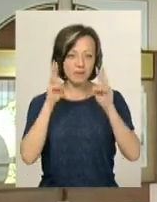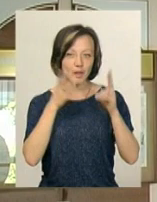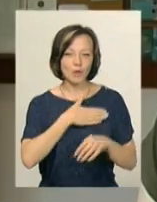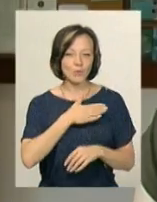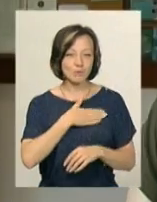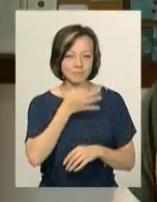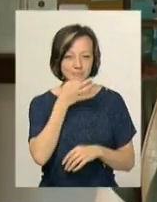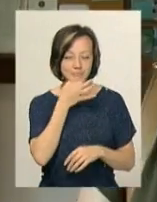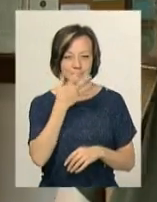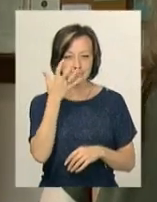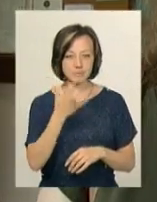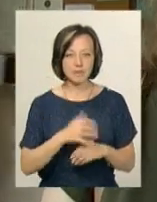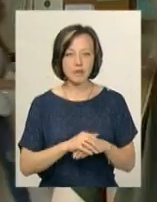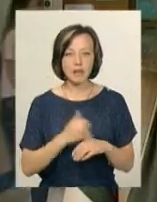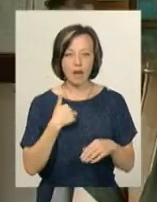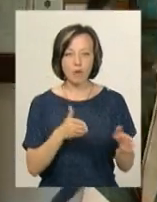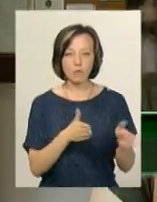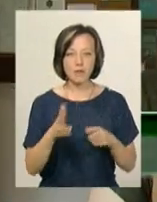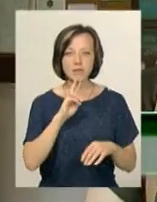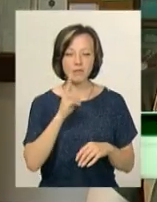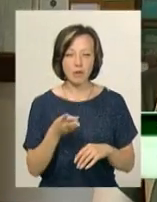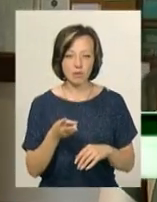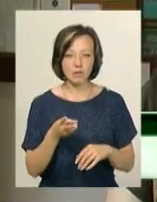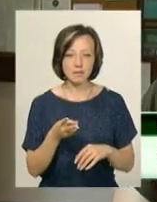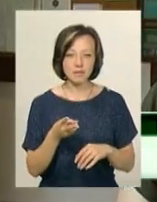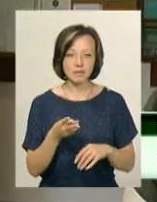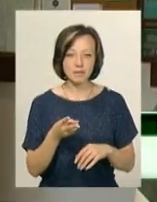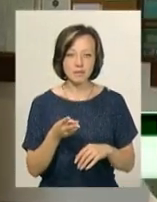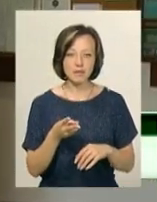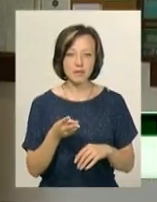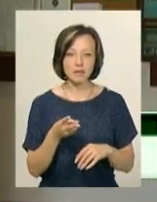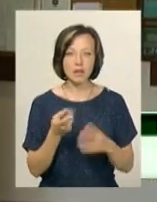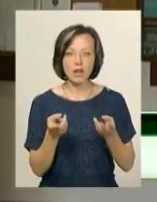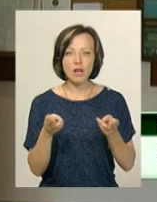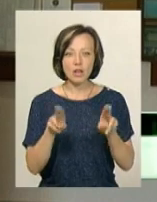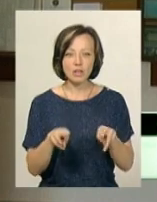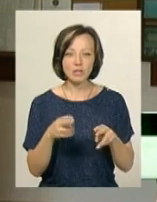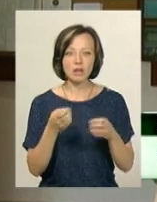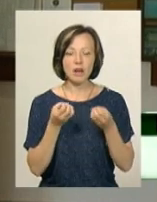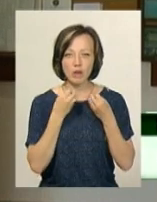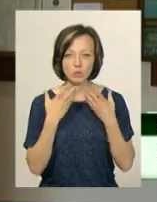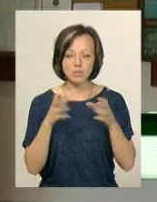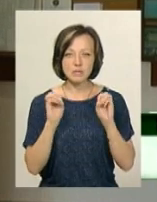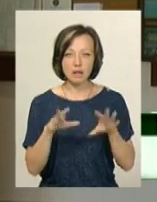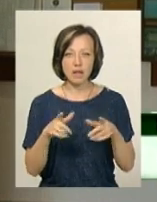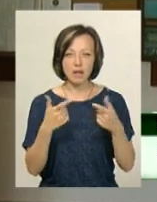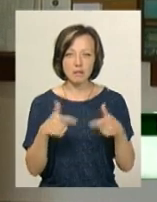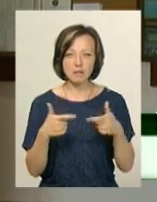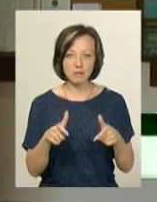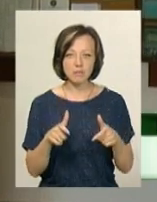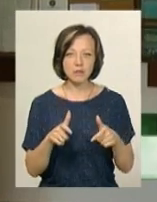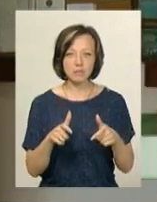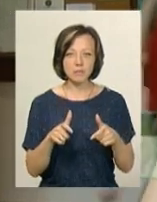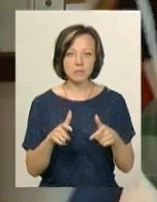душа лежить. Готувалася два роки. Ті всі остальні екзамени ніби хорошо знала. Оцінюю.